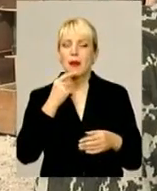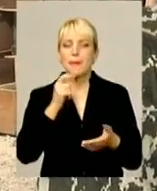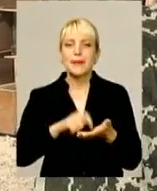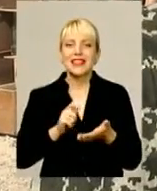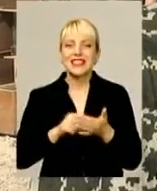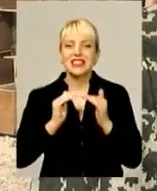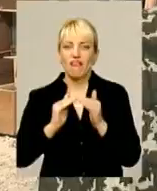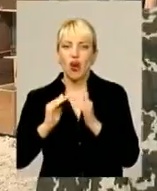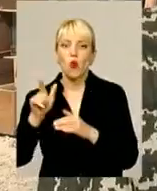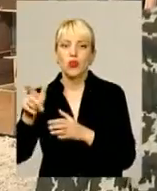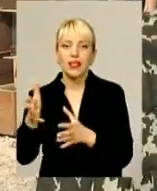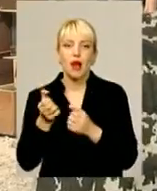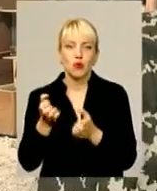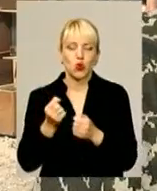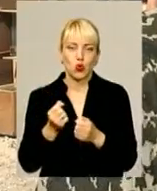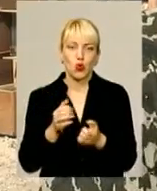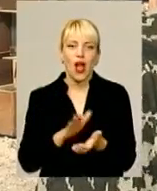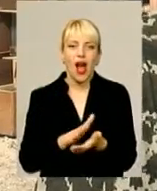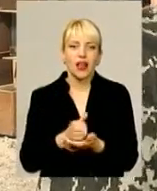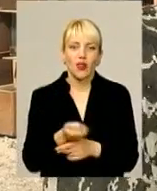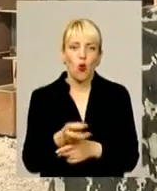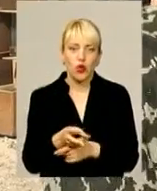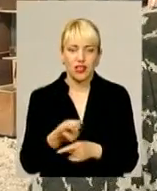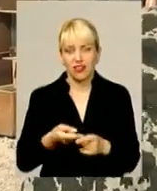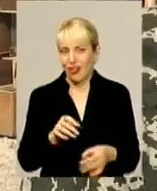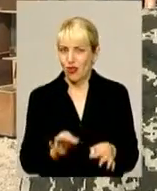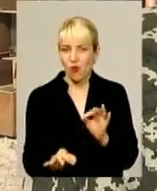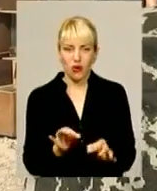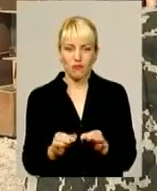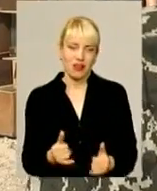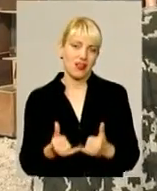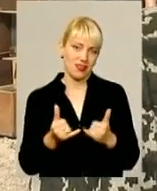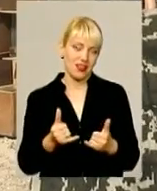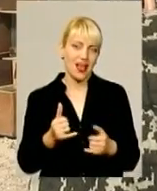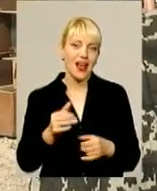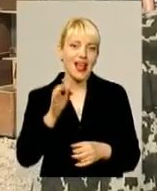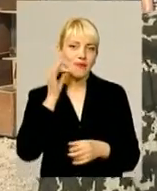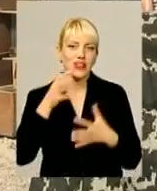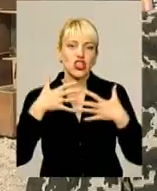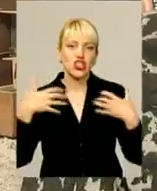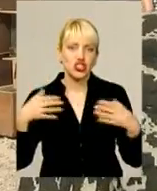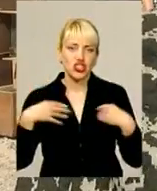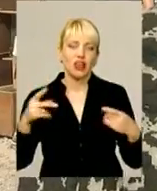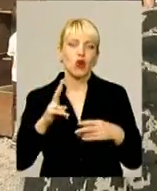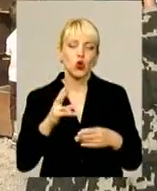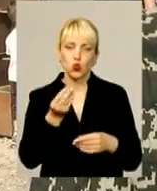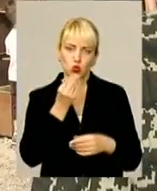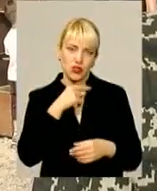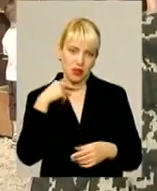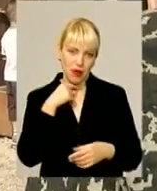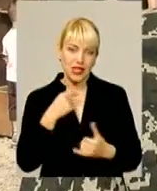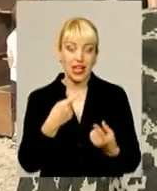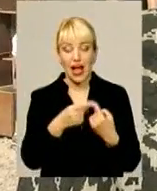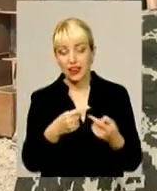у них беруть відходи. Тобто це вполне нормальний раціон для хищників, які питаються м'ясом. Для інших животних,